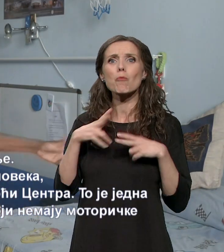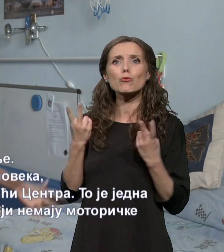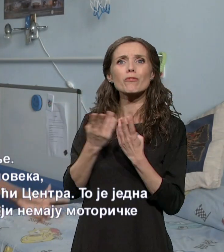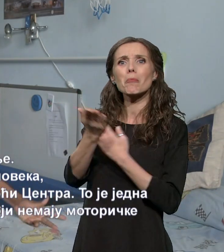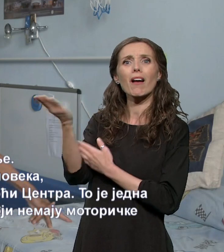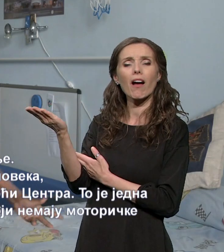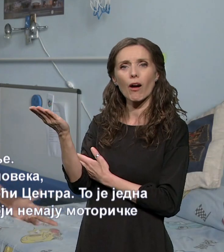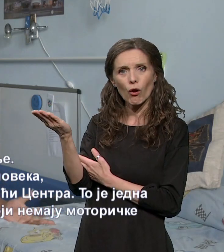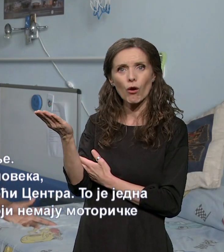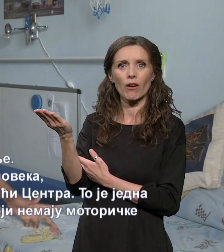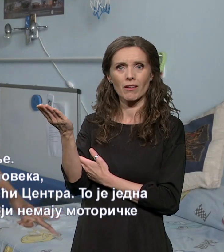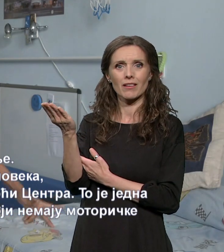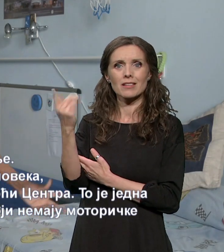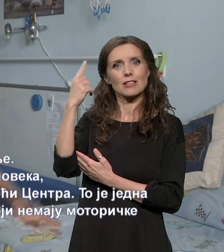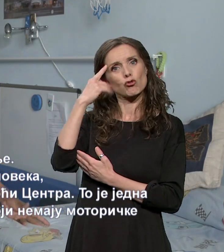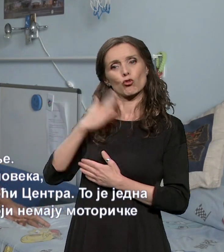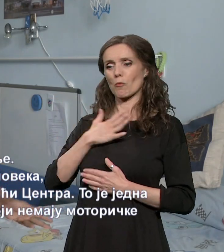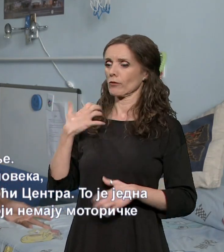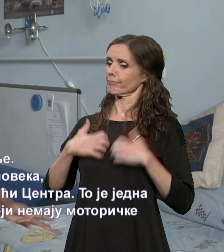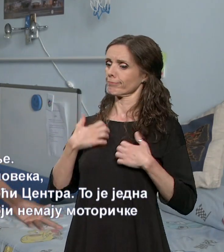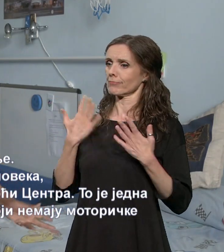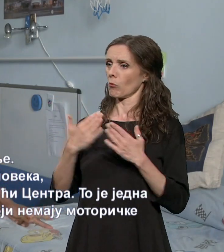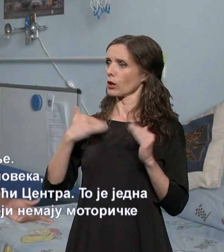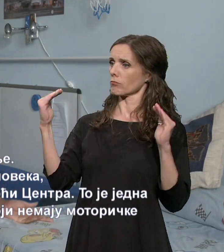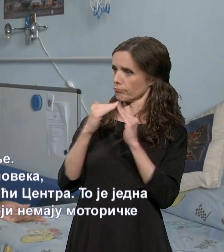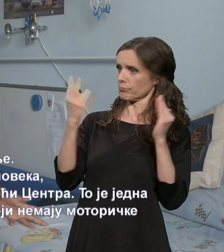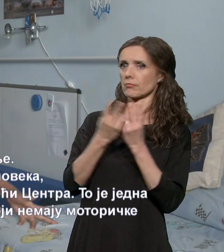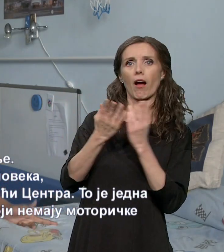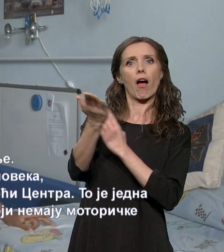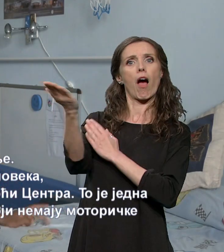više dobija naročito u situaciji.